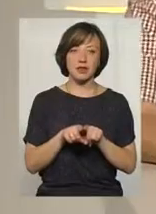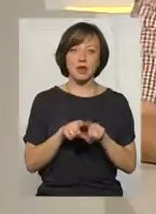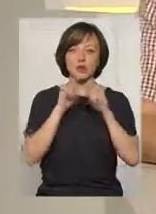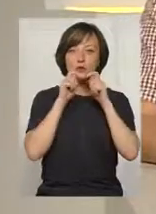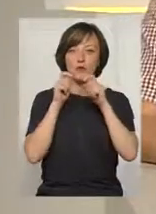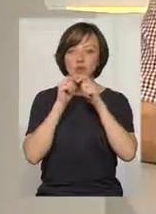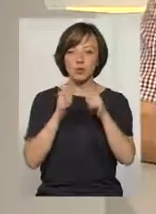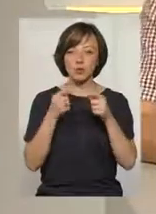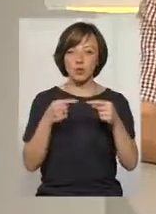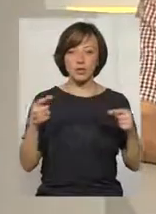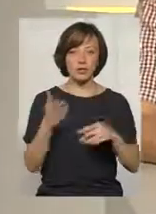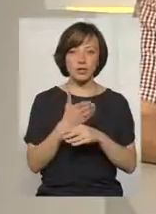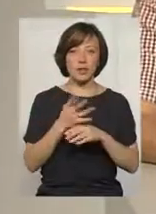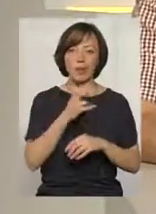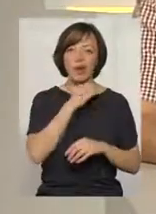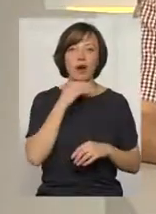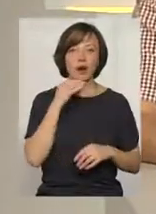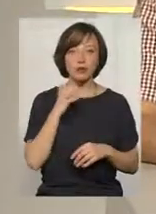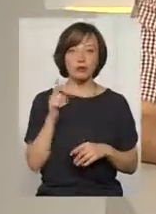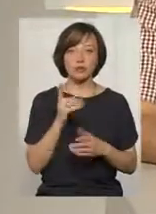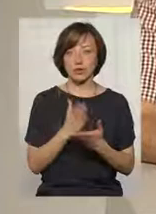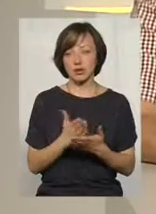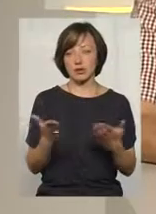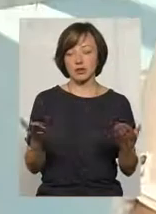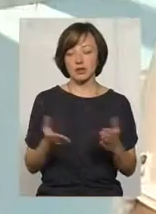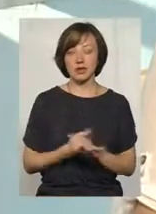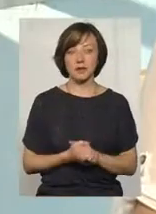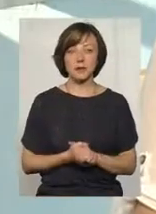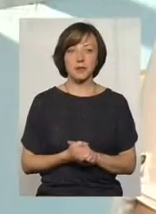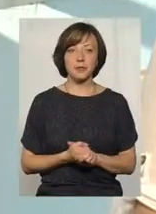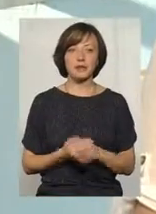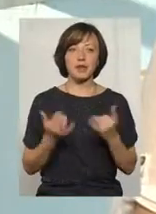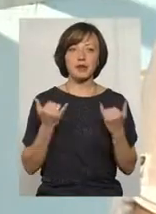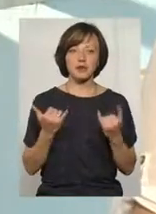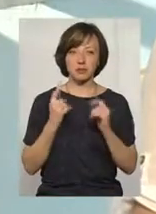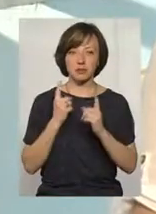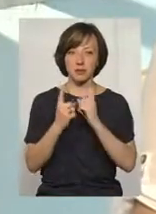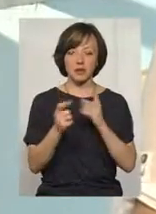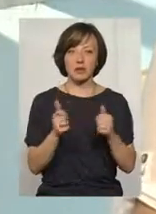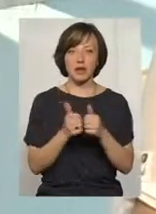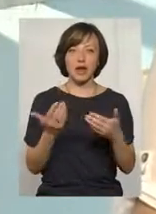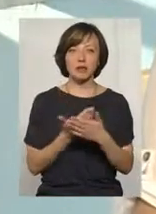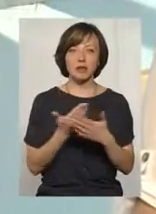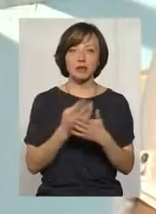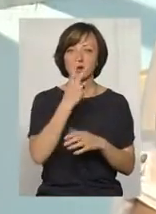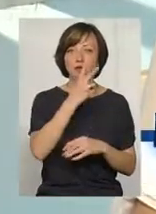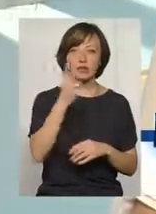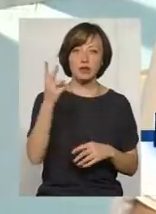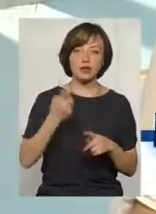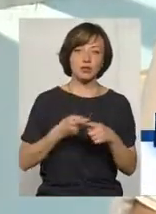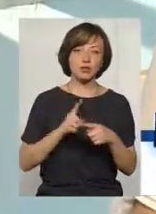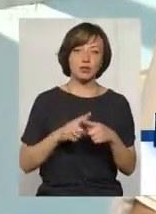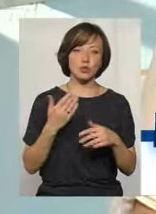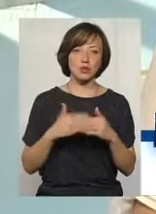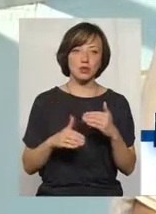продукцію, якої так само небагато в нас, але що в Я буквально сьогодні проходила біля цього кім театру і подивилася на цю вже,